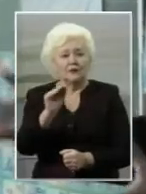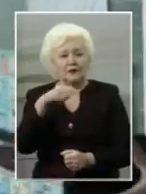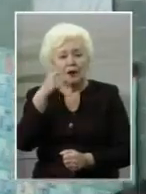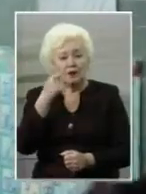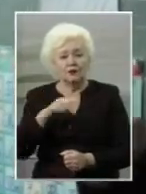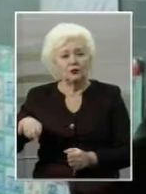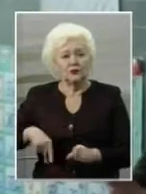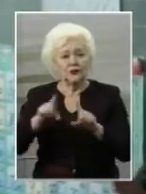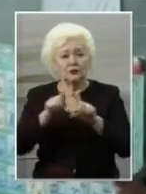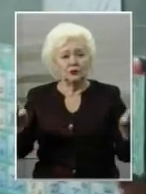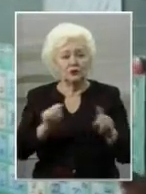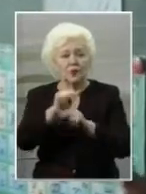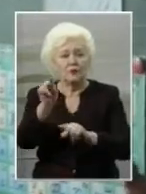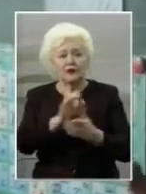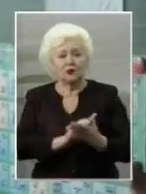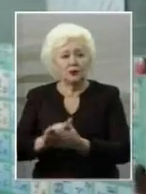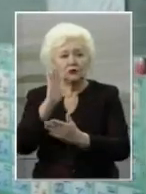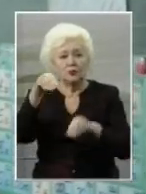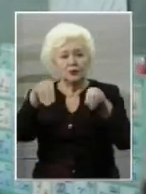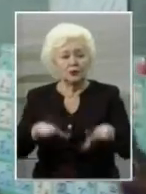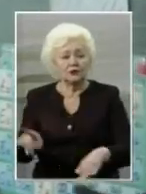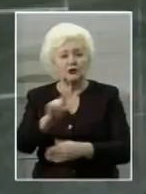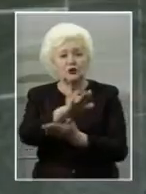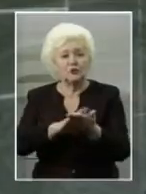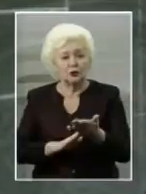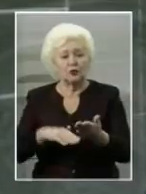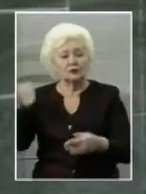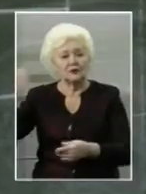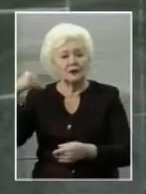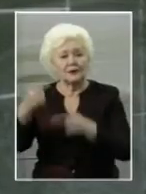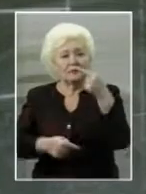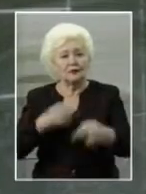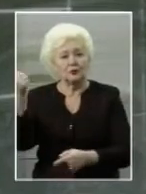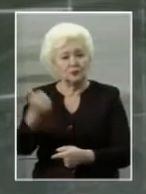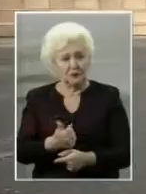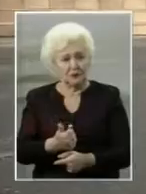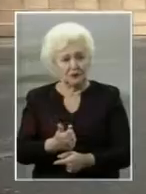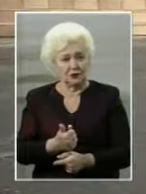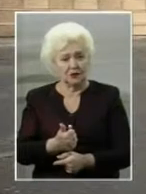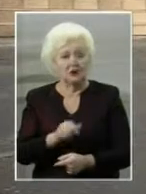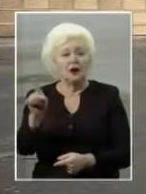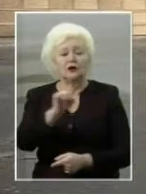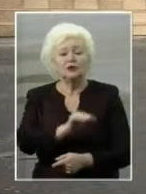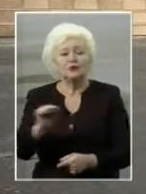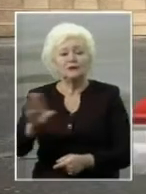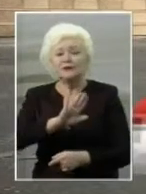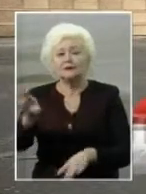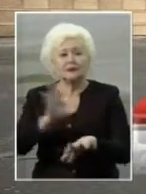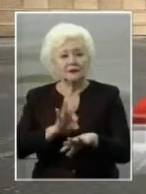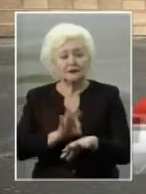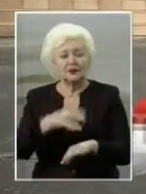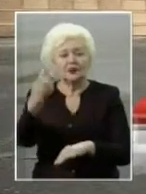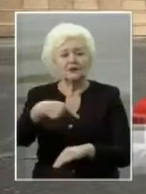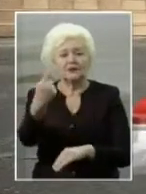говорить директор школи, педколектив буде вирішувати, чи продовжувати карантин на наступний тиждень. Щоб діти не хворіли, в